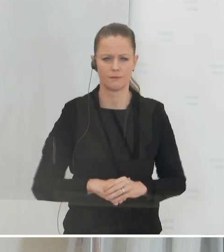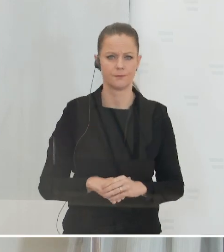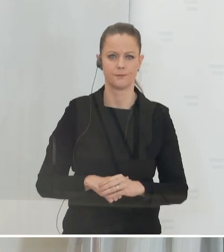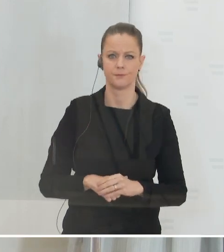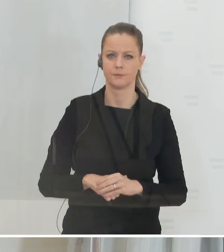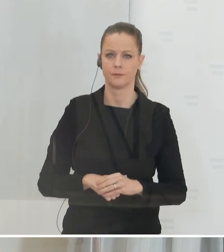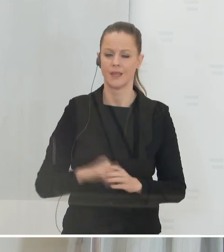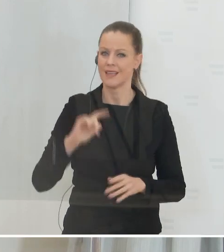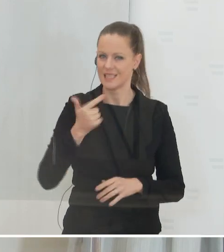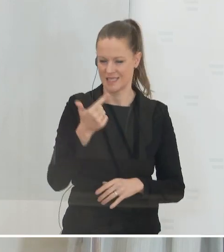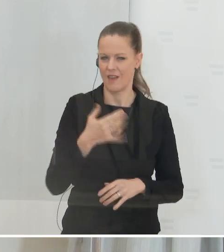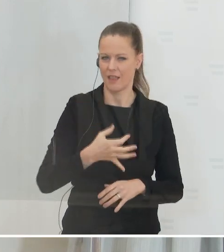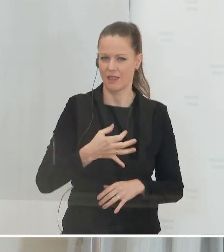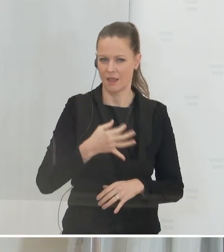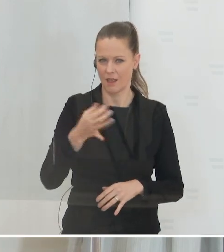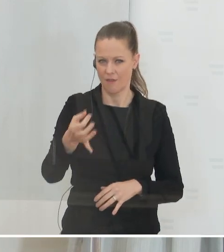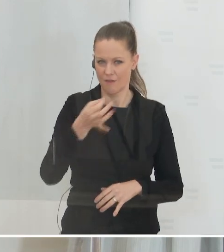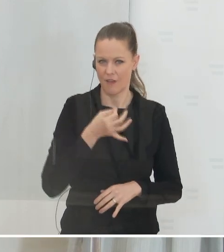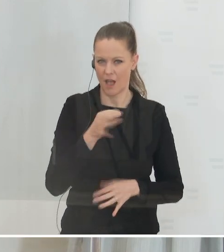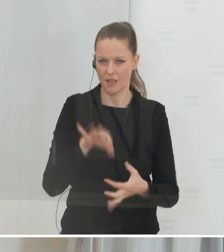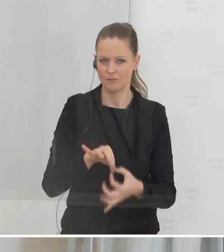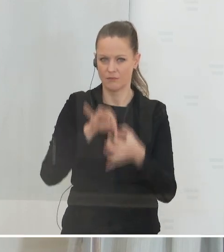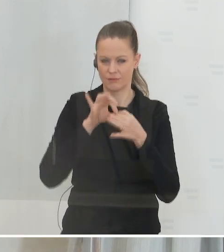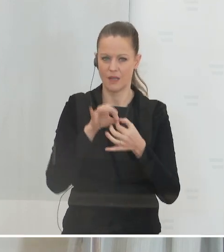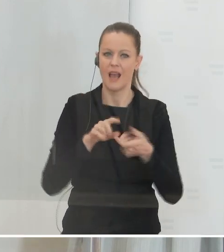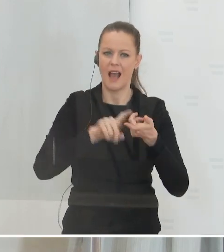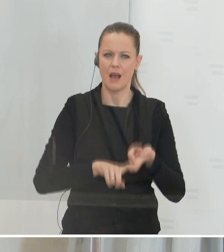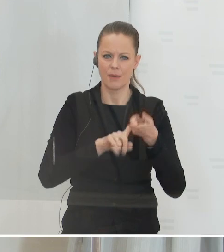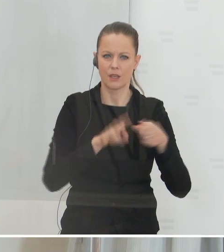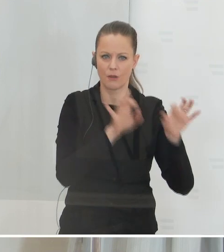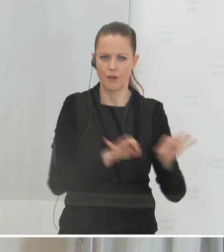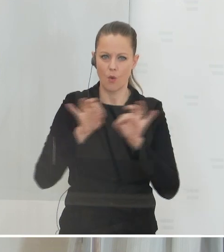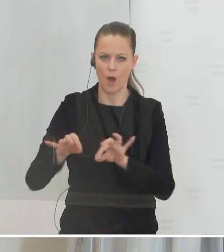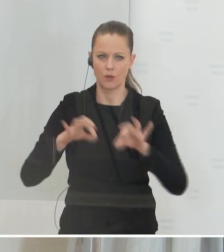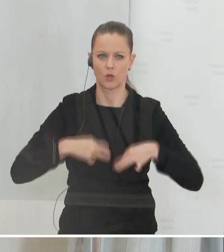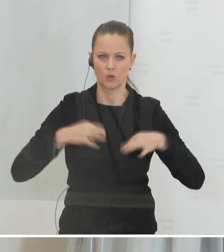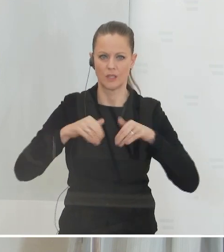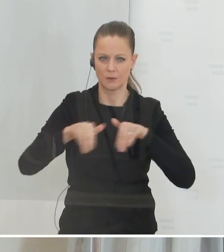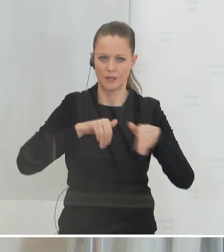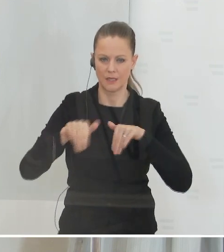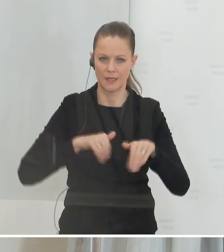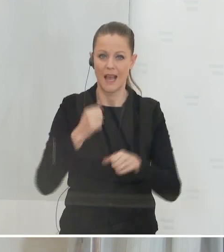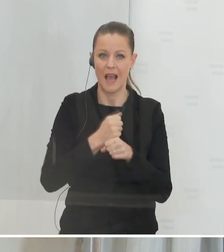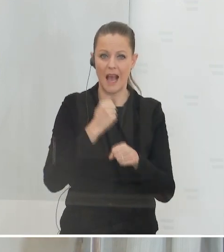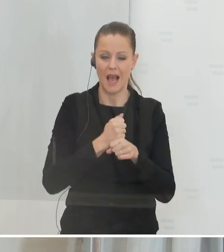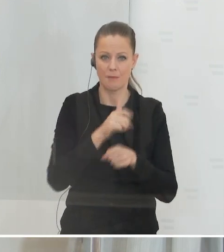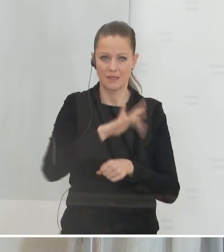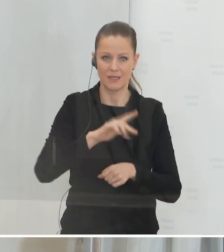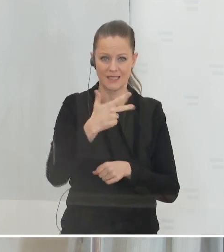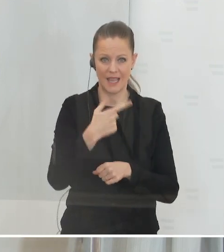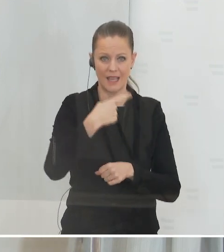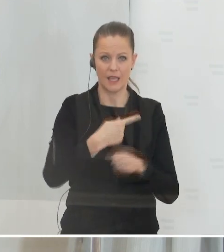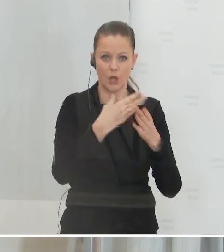Die zweite Frage, ich beginne damit, hängt davon ab, wie die Verordnung des Gesundheitsministers aussieht. Das kann ich nicht sagen. 3G am Arbeitsplatz soll auslaufen und damit